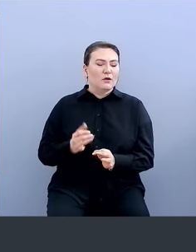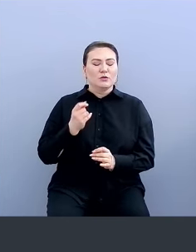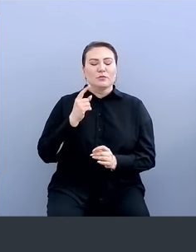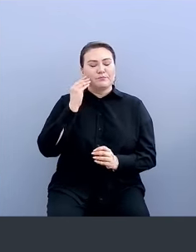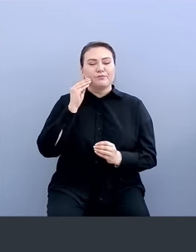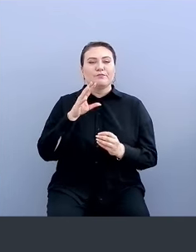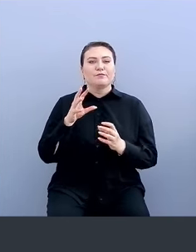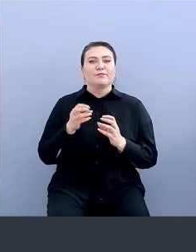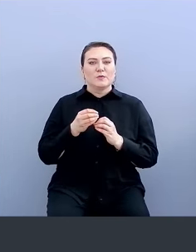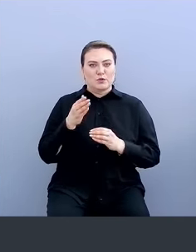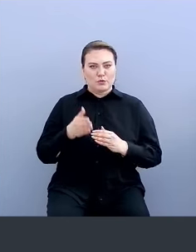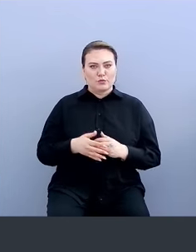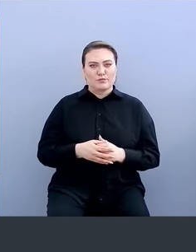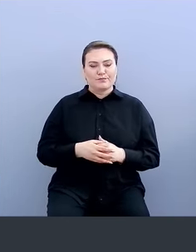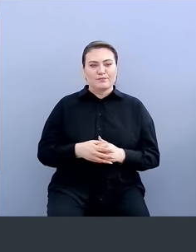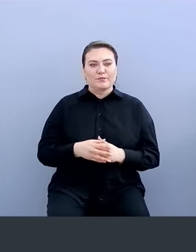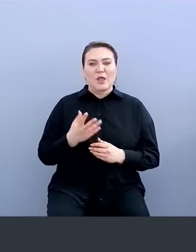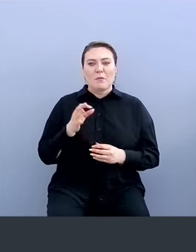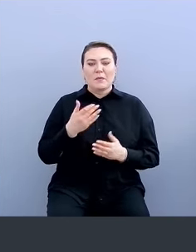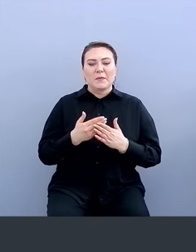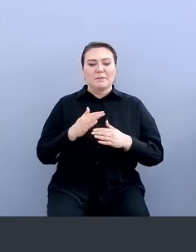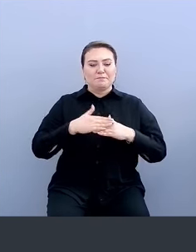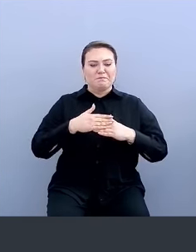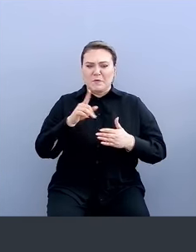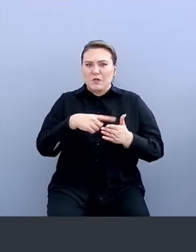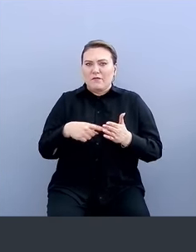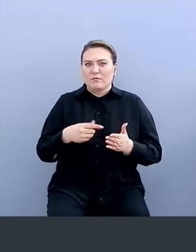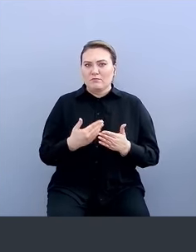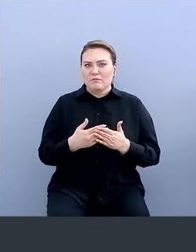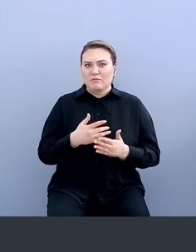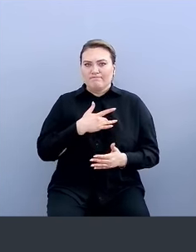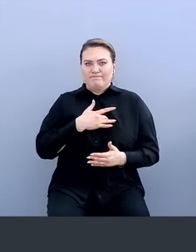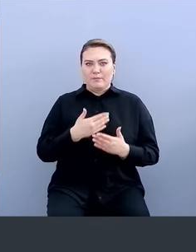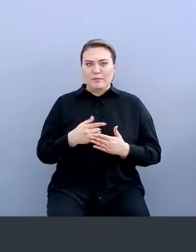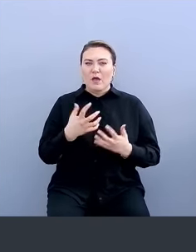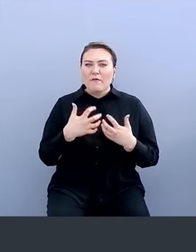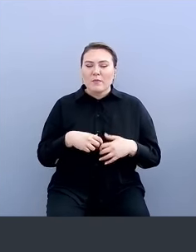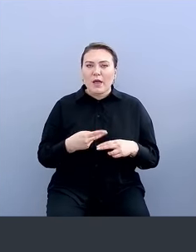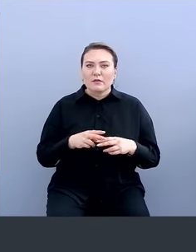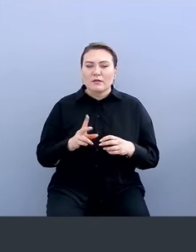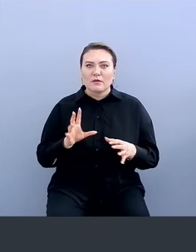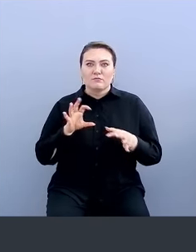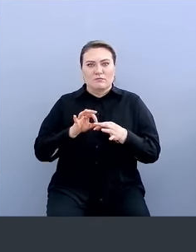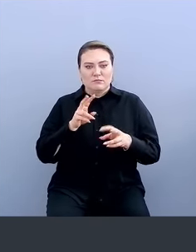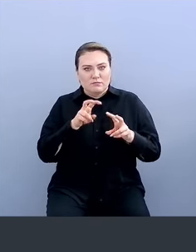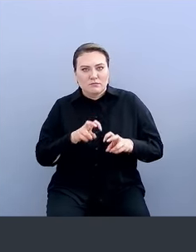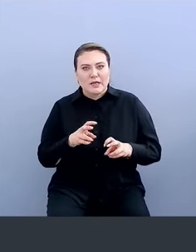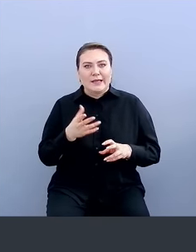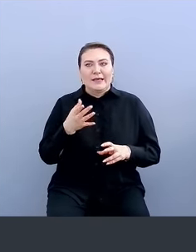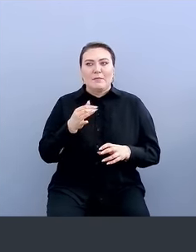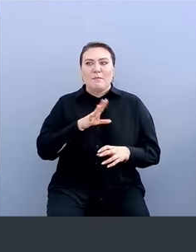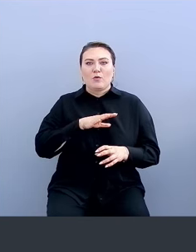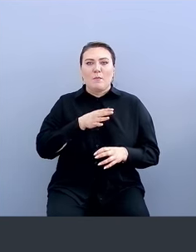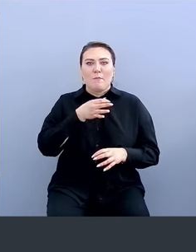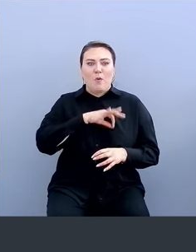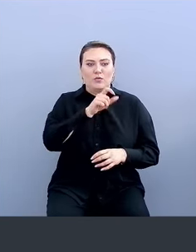В какой-то момент возникнет подозрение, что устройство недоверенное. Вы это автоматом включаете, и потом пользователь